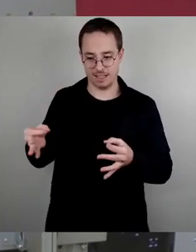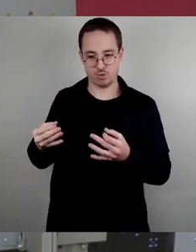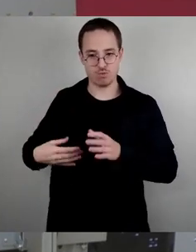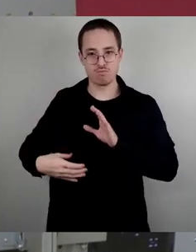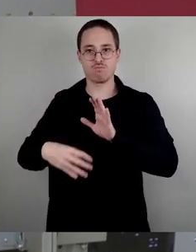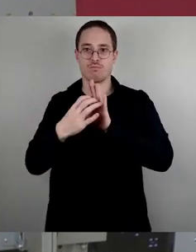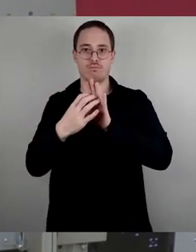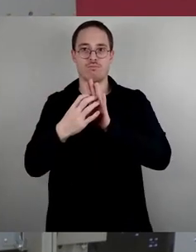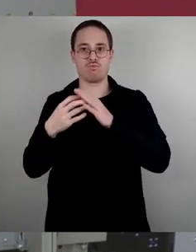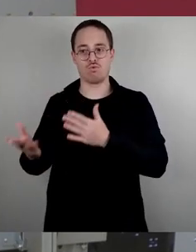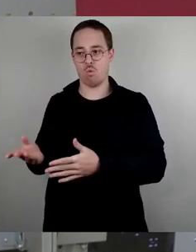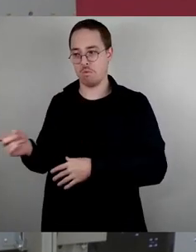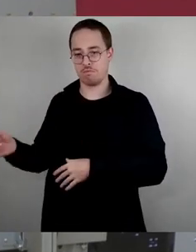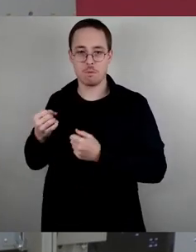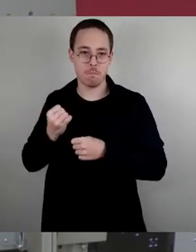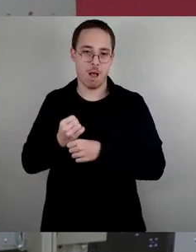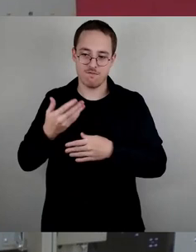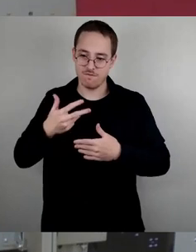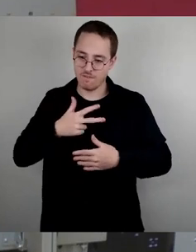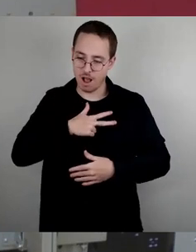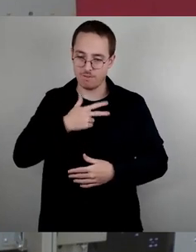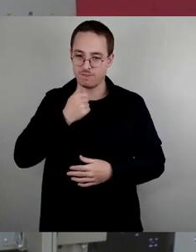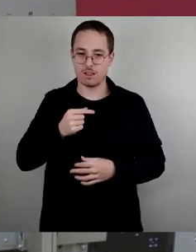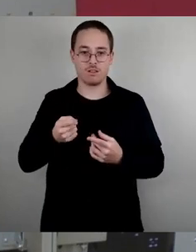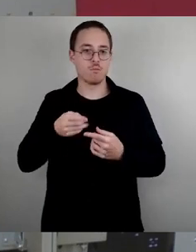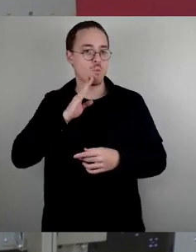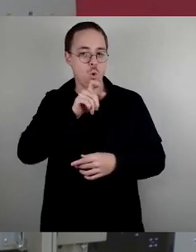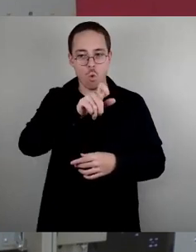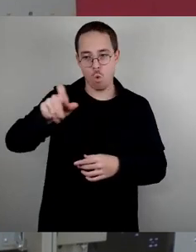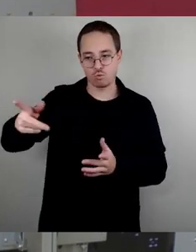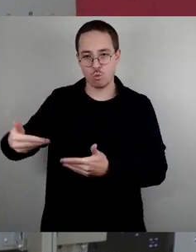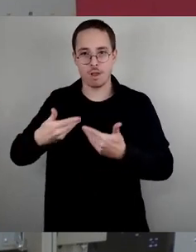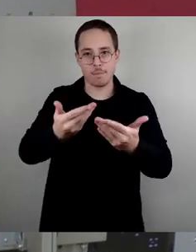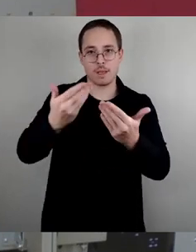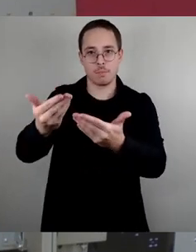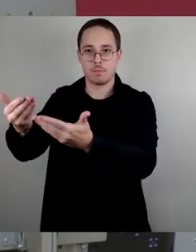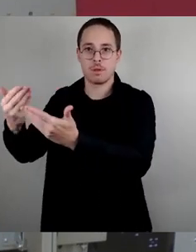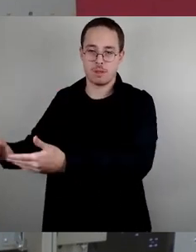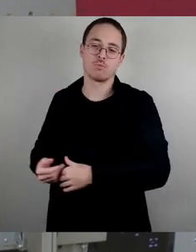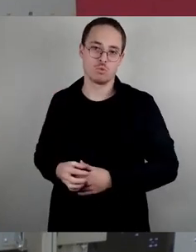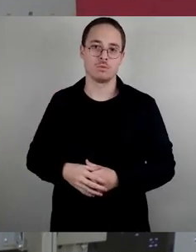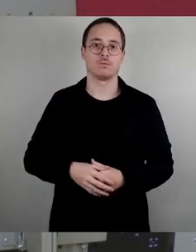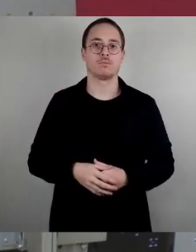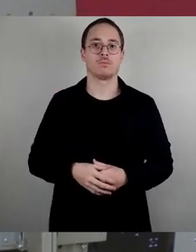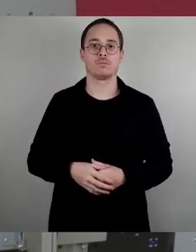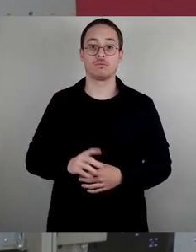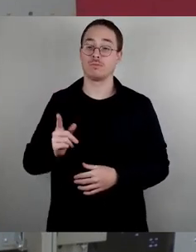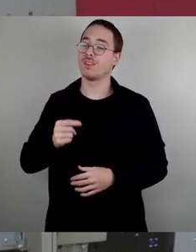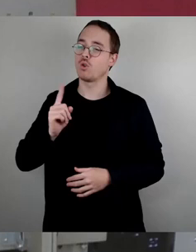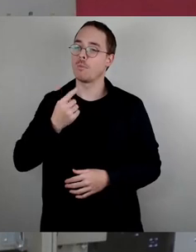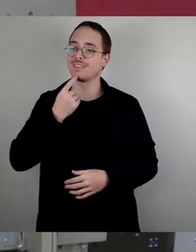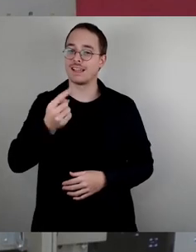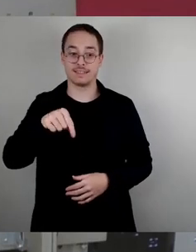um ihn der Bevölkerung dann wieder ins Angebot zu geben. Und ich will auch nochmal sagen, worauf Vincent hingewiesen hat, es ist richtig, wir sind als Stadt